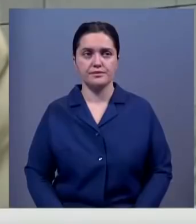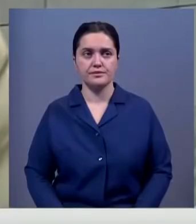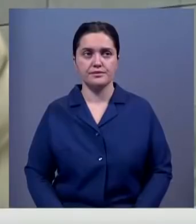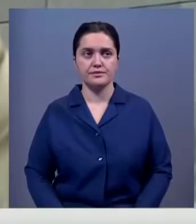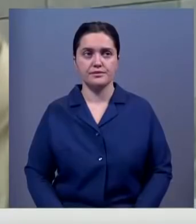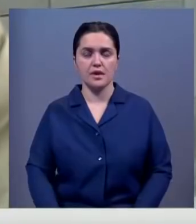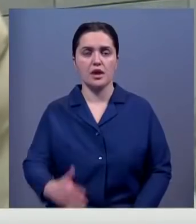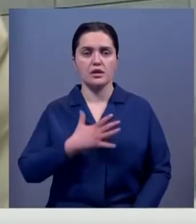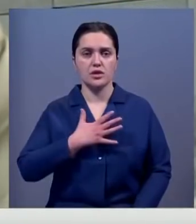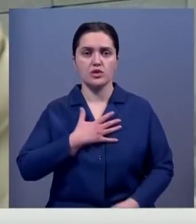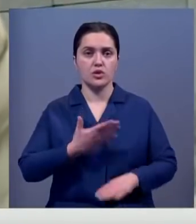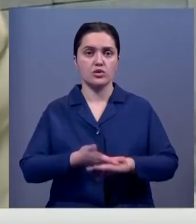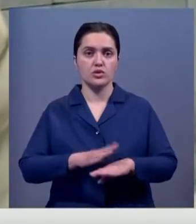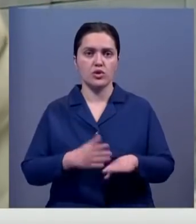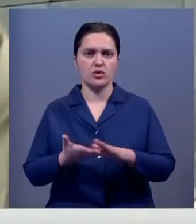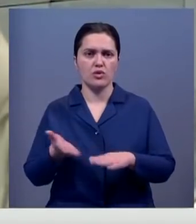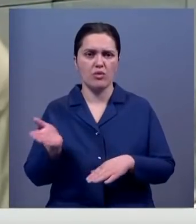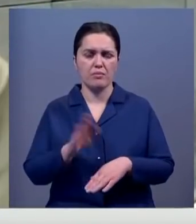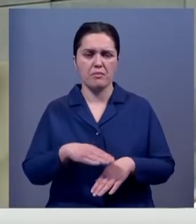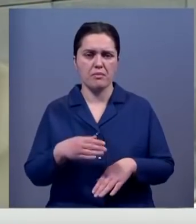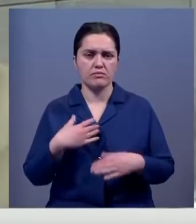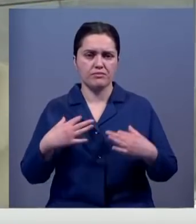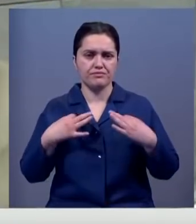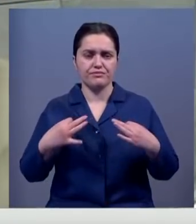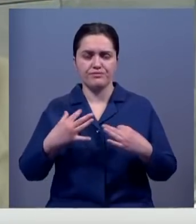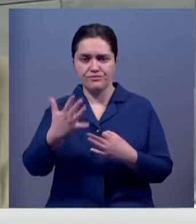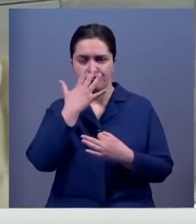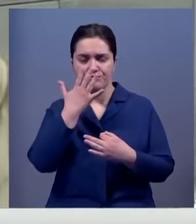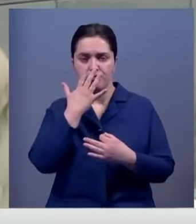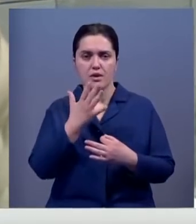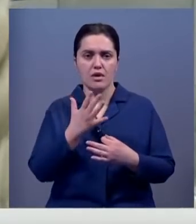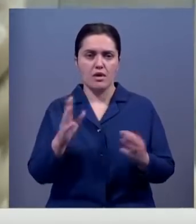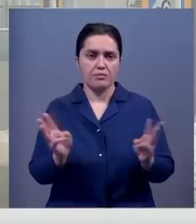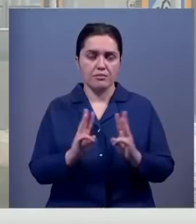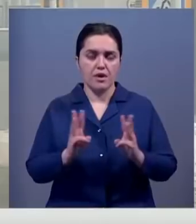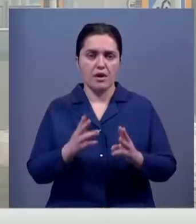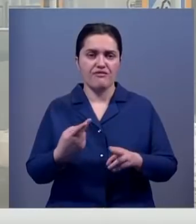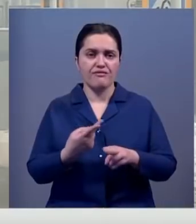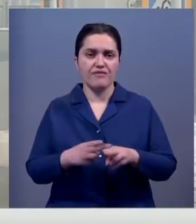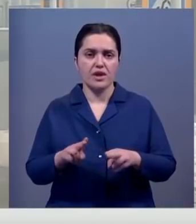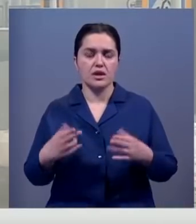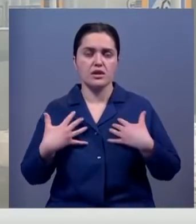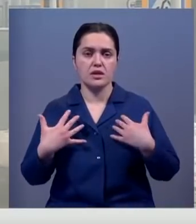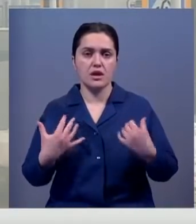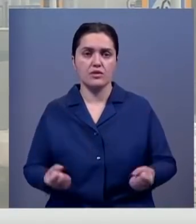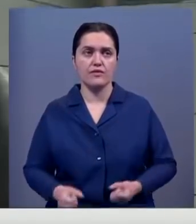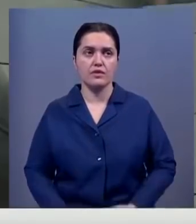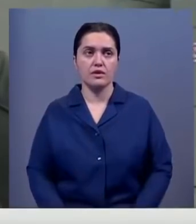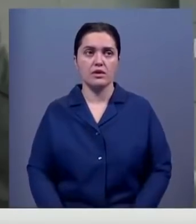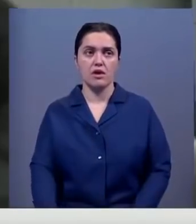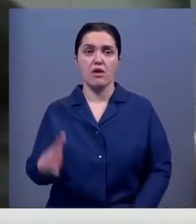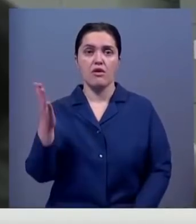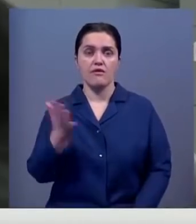Дышать тяжело. Домой заходишь весь пропитанный смогом. И вообще-то вредно для здоровья. Ветра нету, когда,